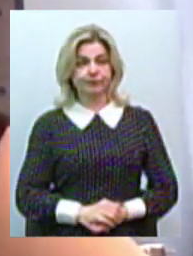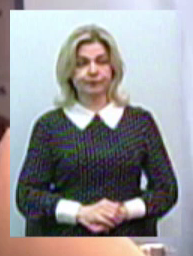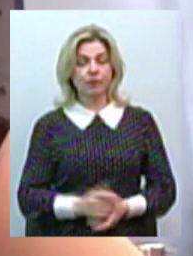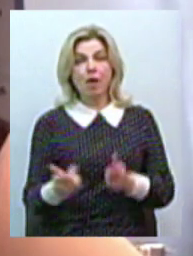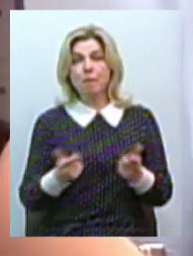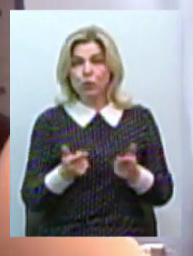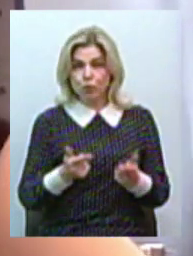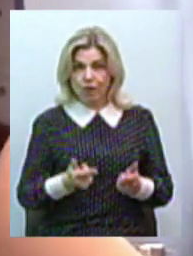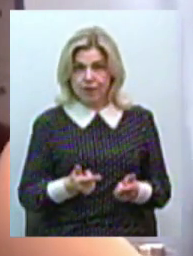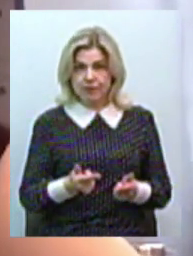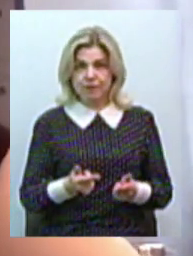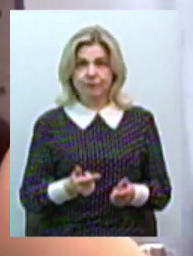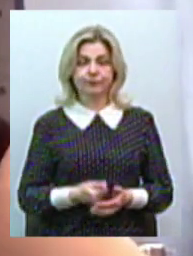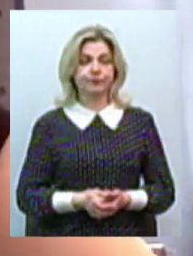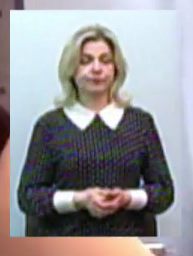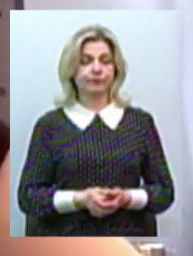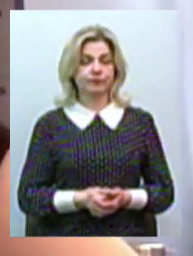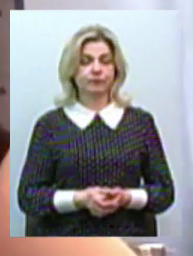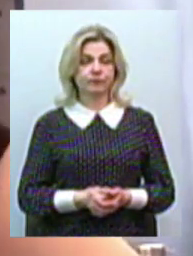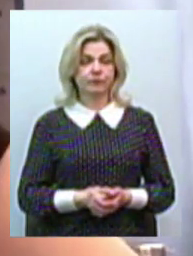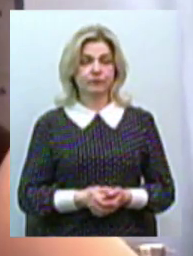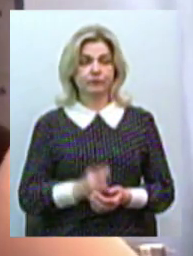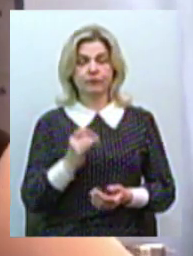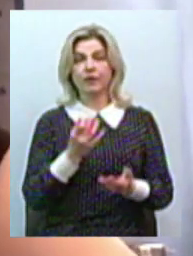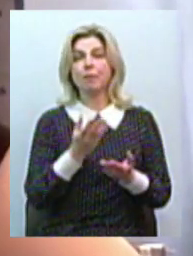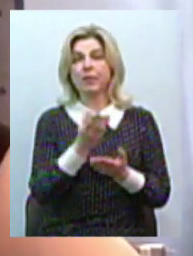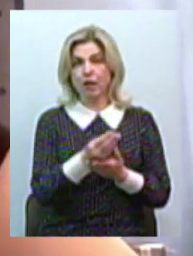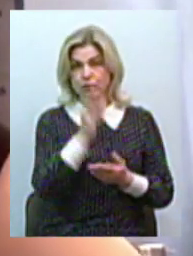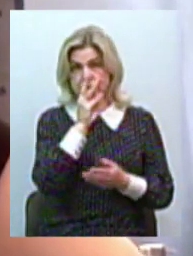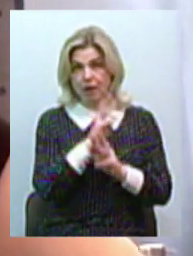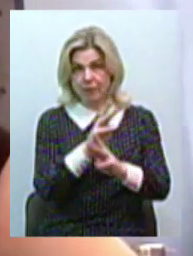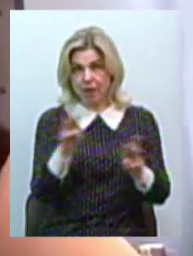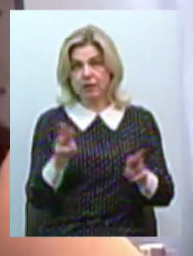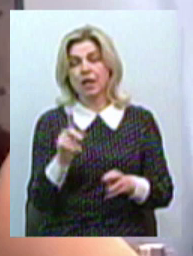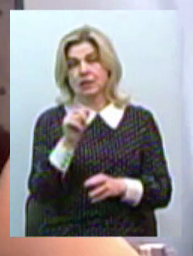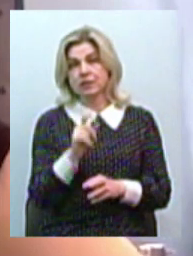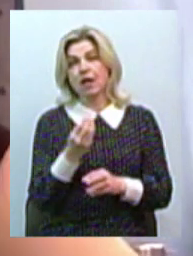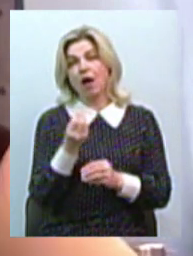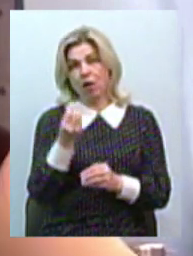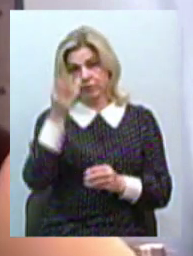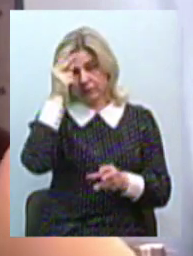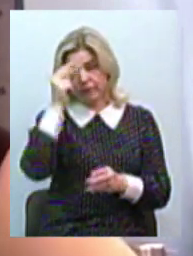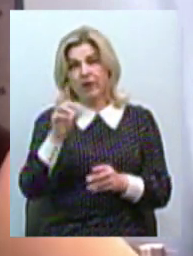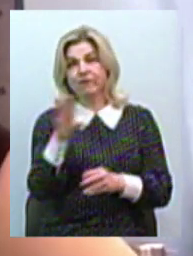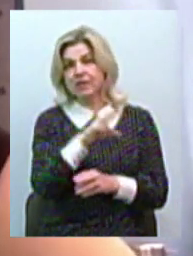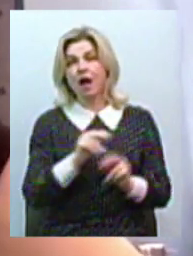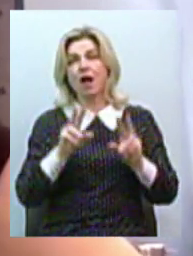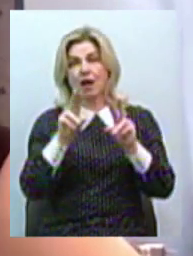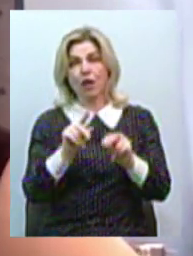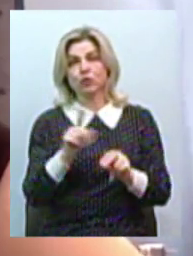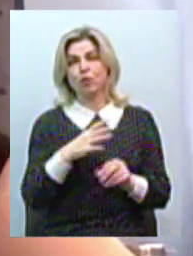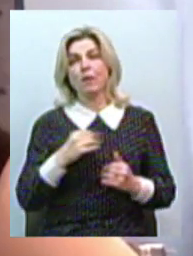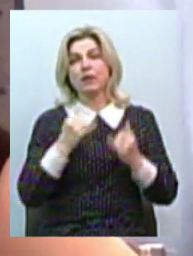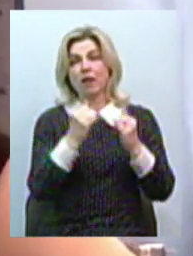підготуватися. І, звичайно, сплачувати заробітну платню за рахуванням всіх гарантій, які були надані урядам,